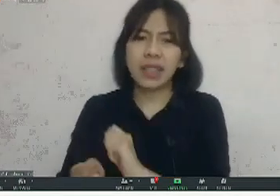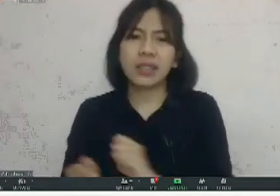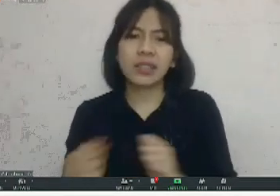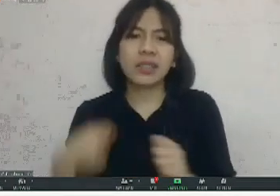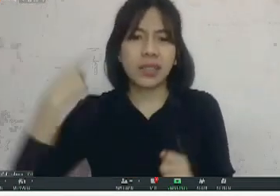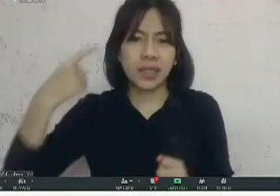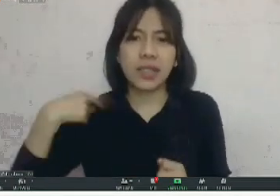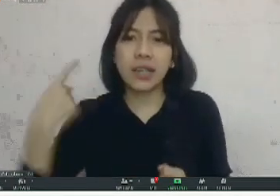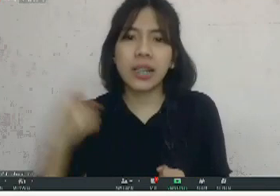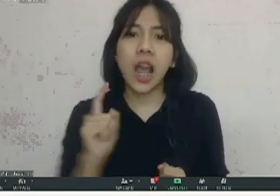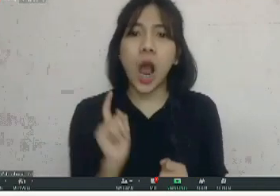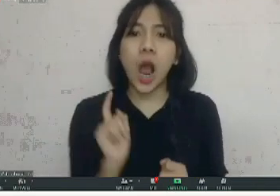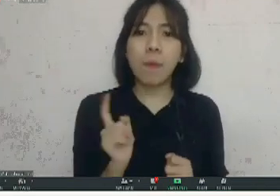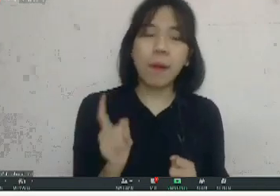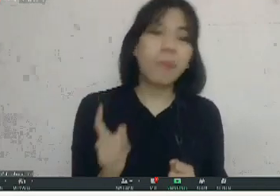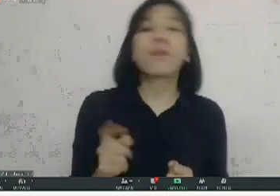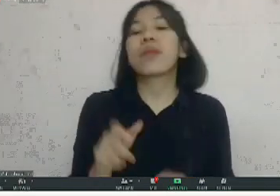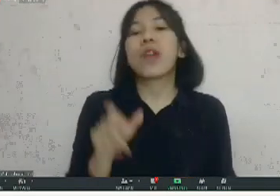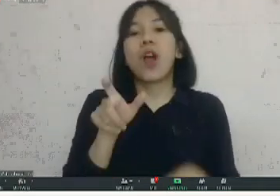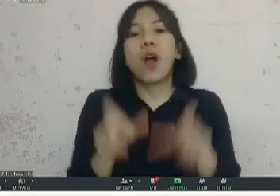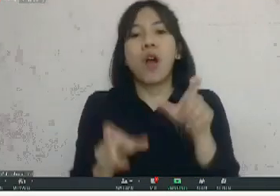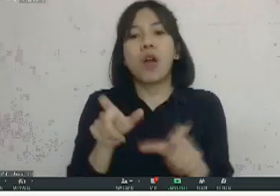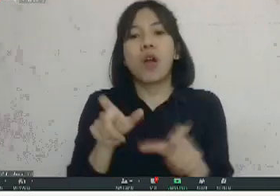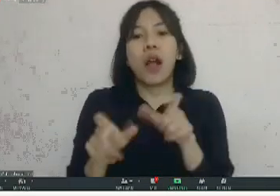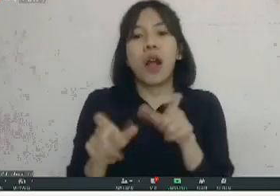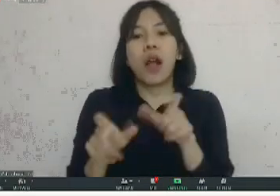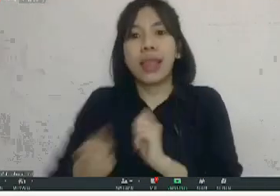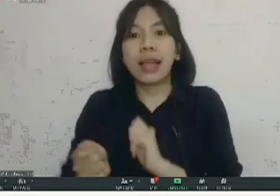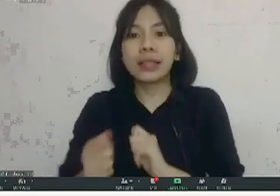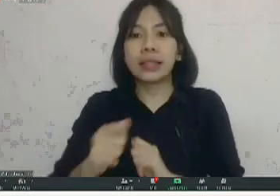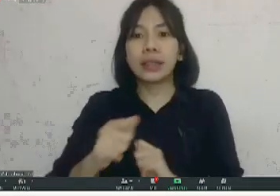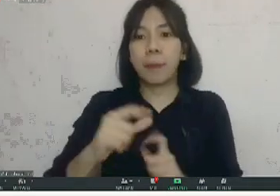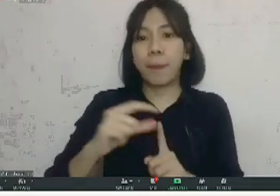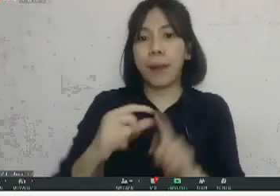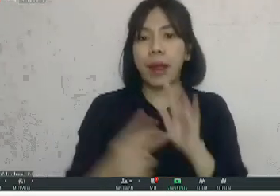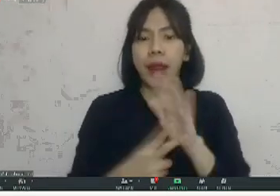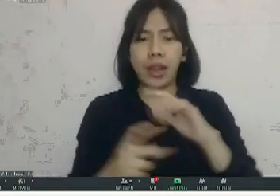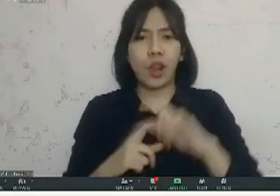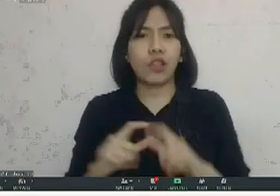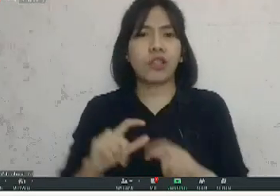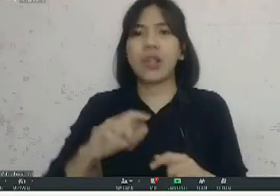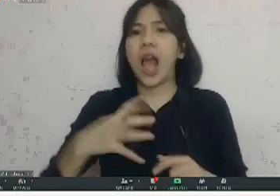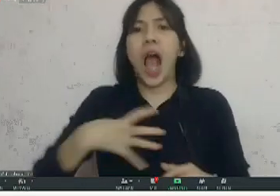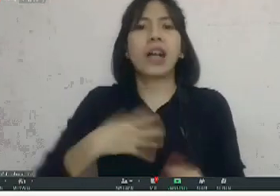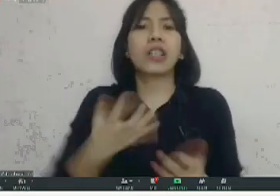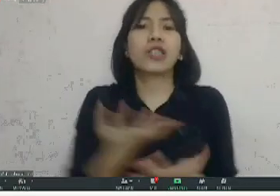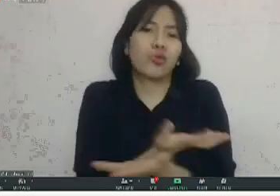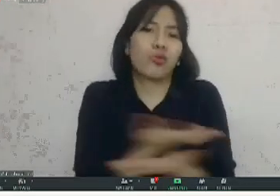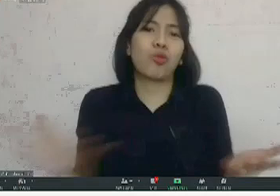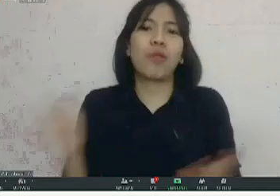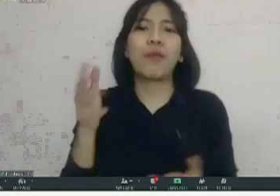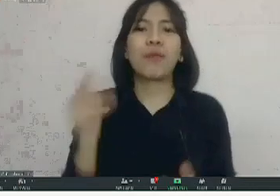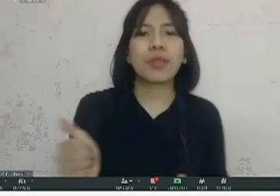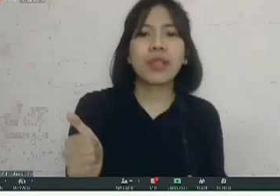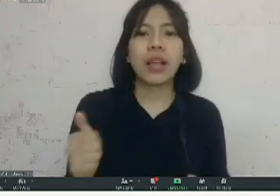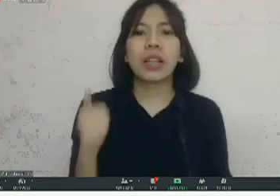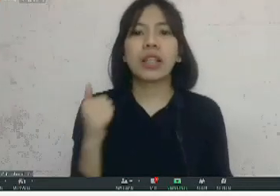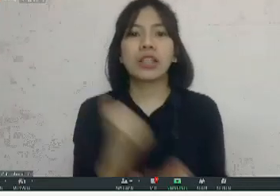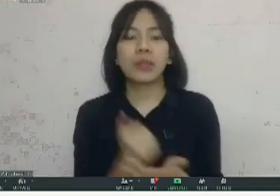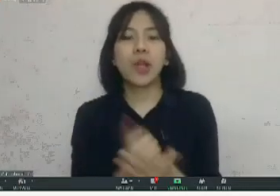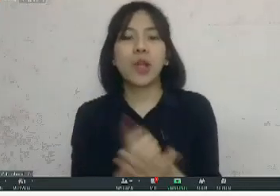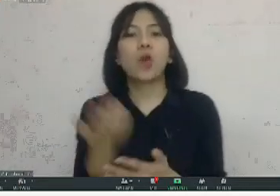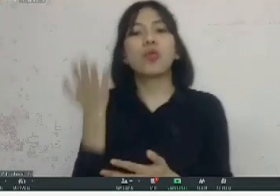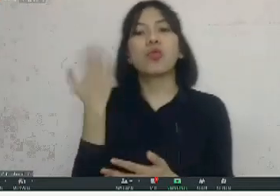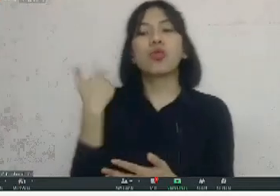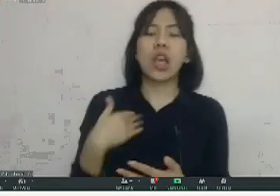itu kan jadi salah satu hak ya warga negara ya siapapun bisa ikut ya namanya juga coba-coba ya gitu meskipun waktu itu juga sudah ada pekerjaan